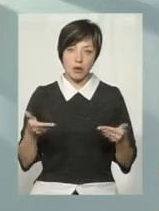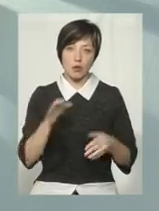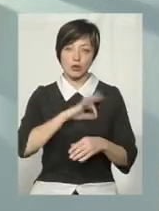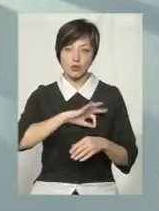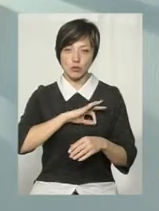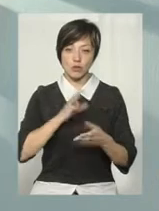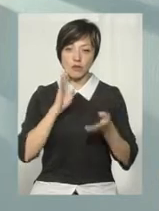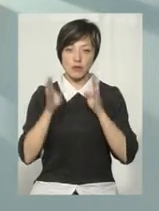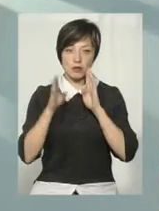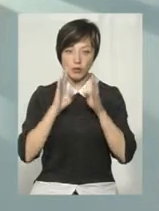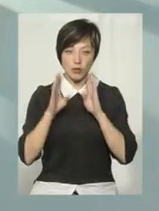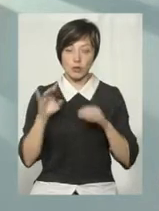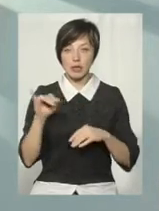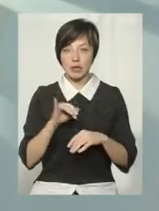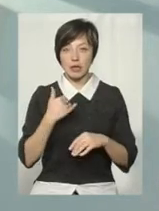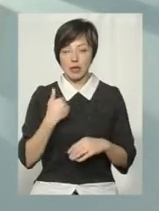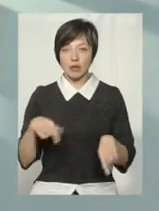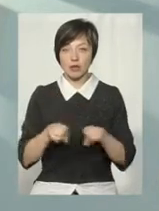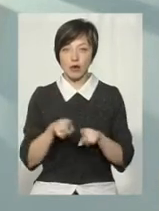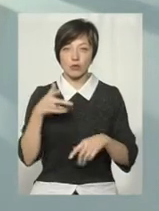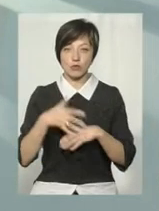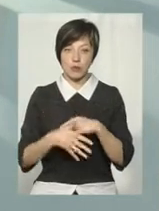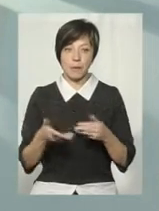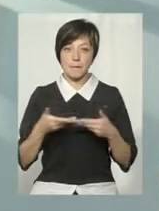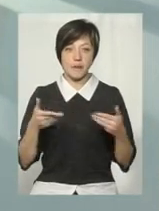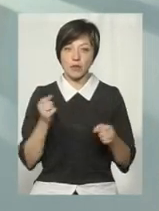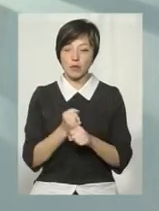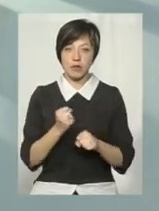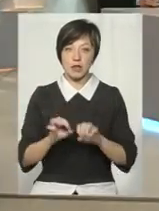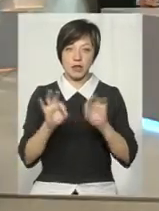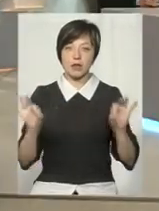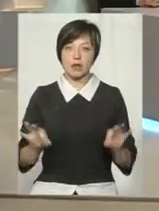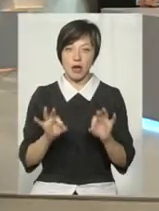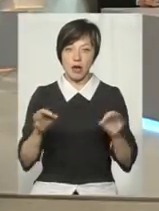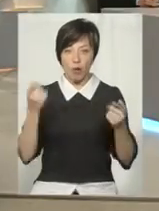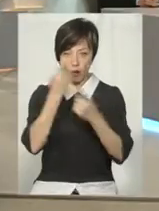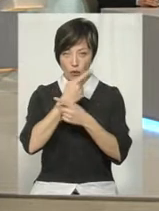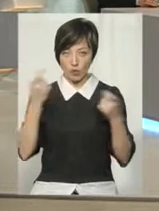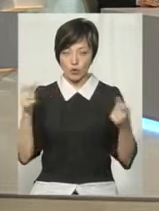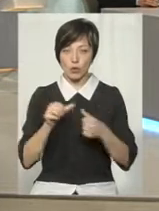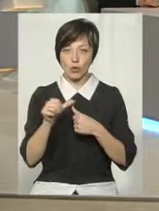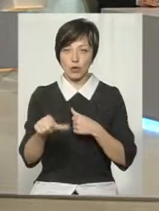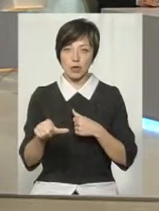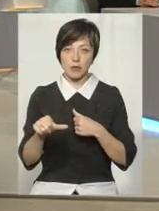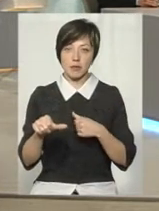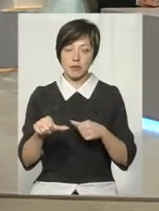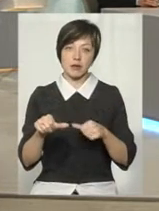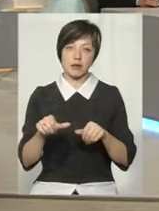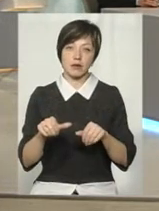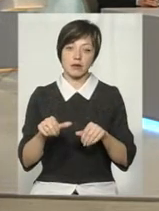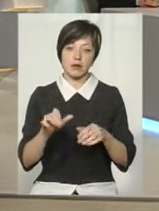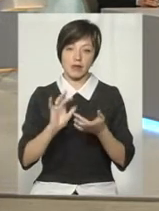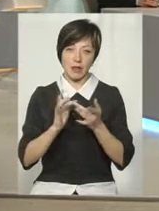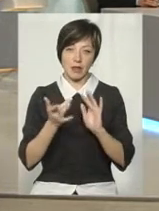користуються Фейсбуком. І я так розумію, тому що ми не робили ніяких таких оголошень, окрім в інших місцях, це просто були